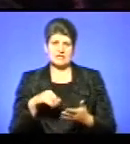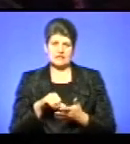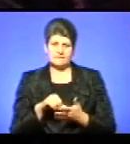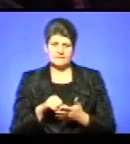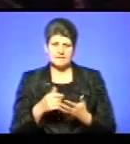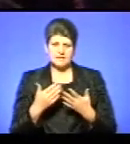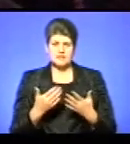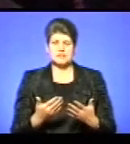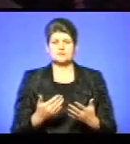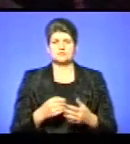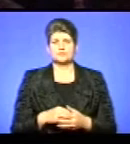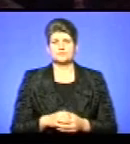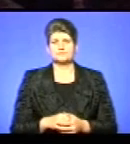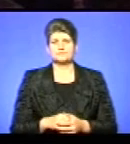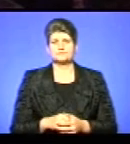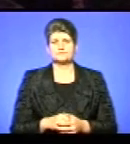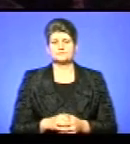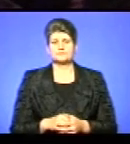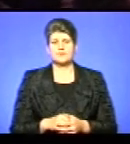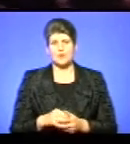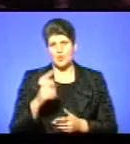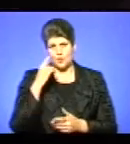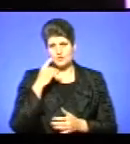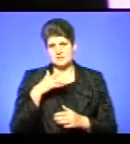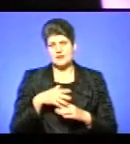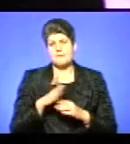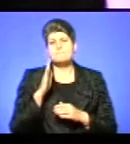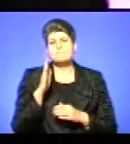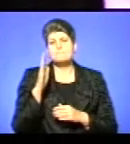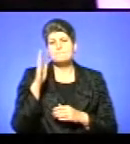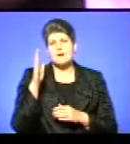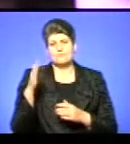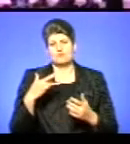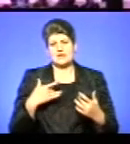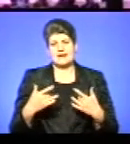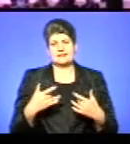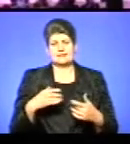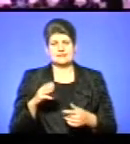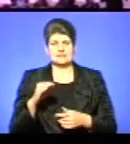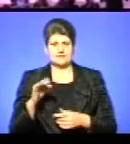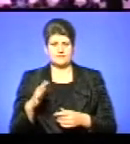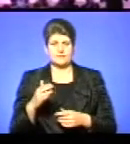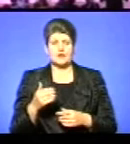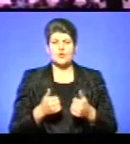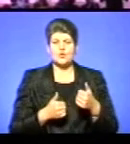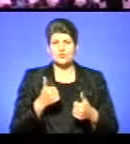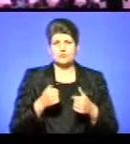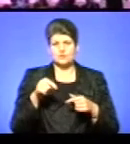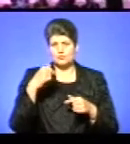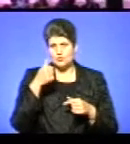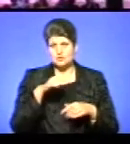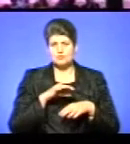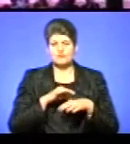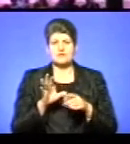артистичність. Ми оцінюємо як майбутніх артистів. Конкурс «Окрилані піснею» цього року